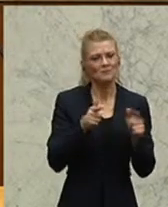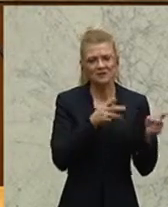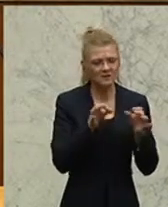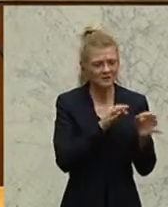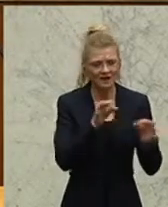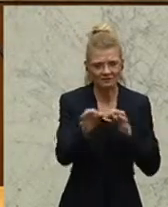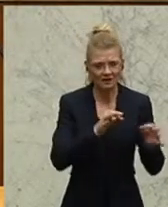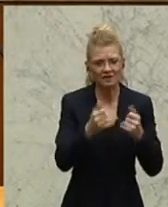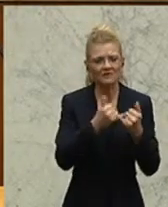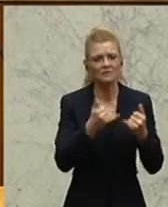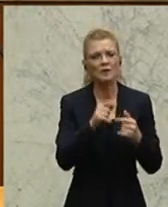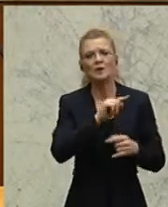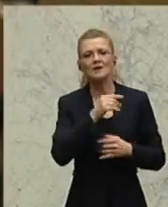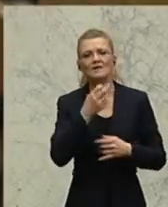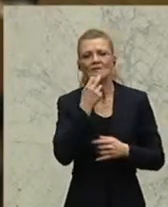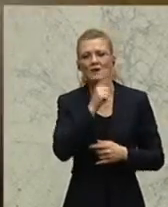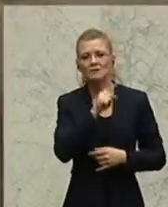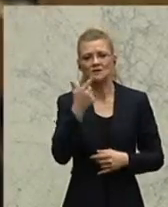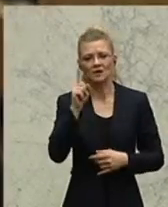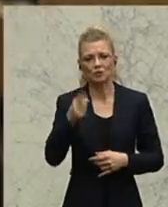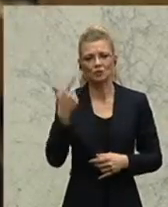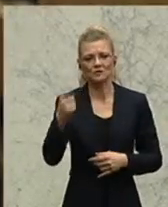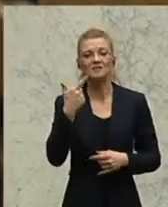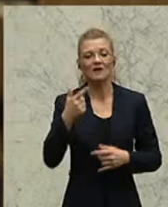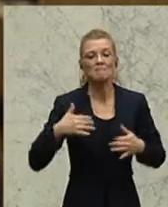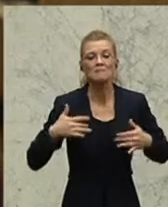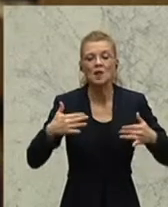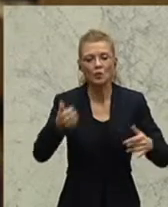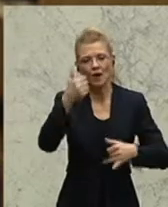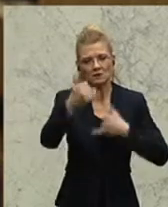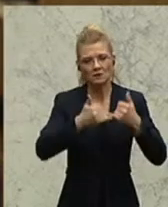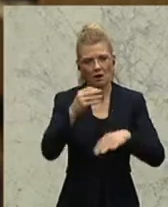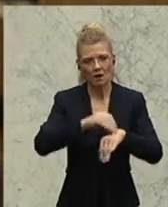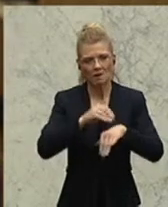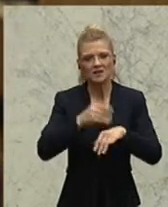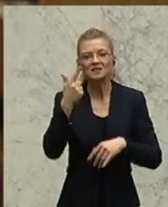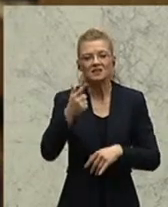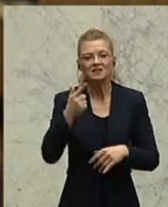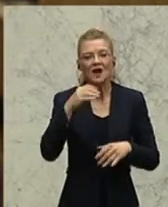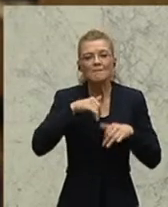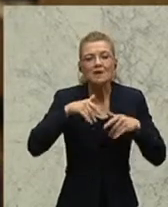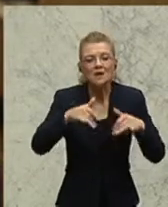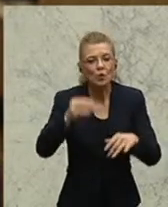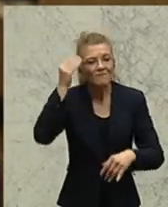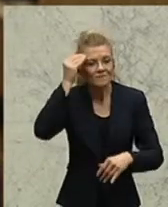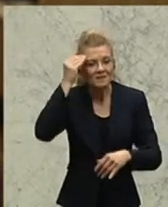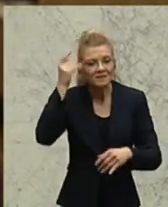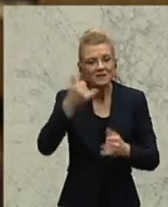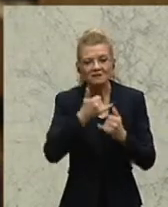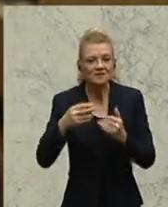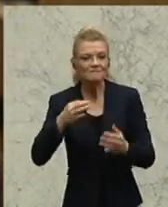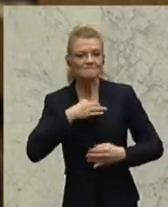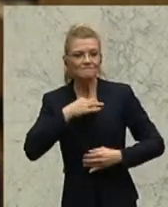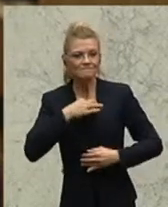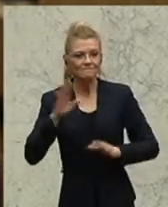Millionen Patente pro Jahr anmelden. Das sind zwei Millionen Wissensmonopole, die natürlich auch auf die österreichische Wirtschaft durchschlagen. Es ist eine